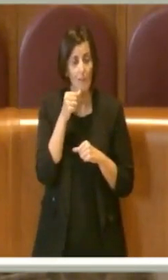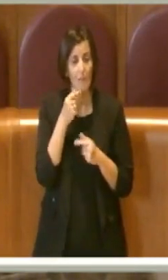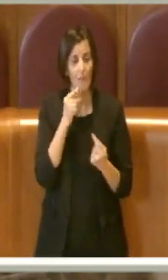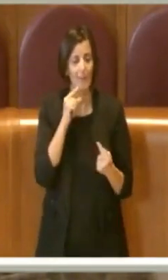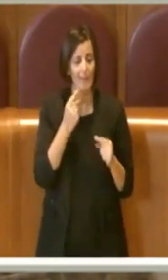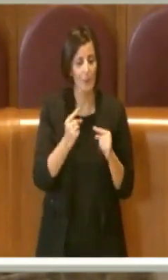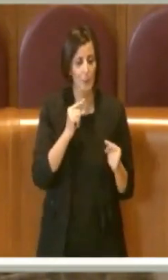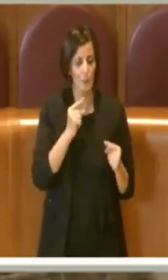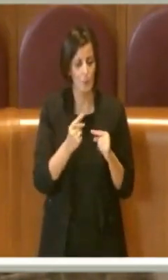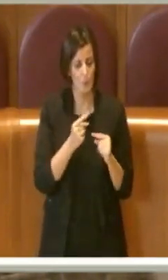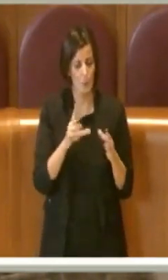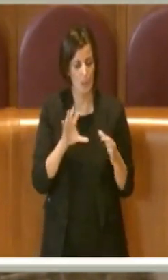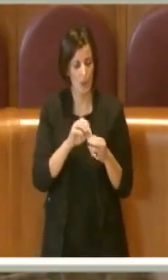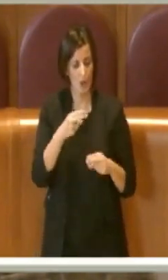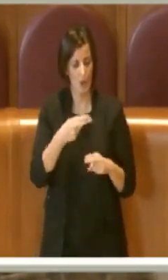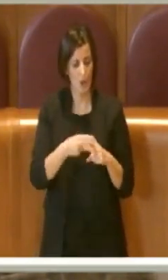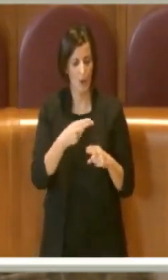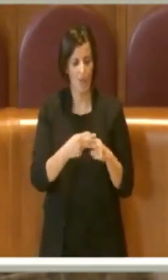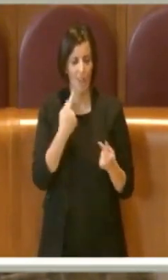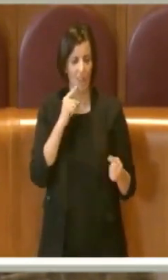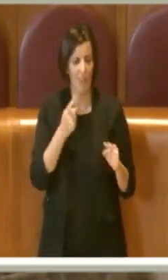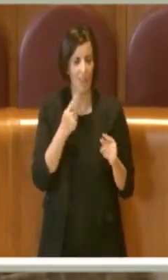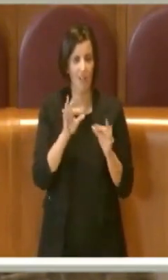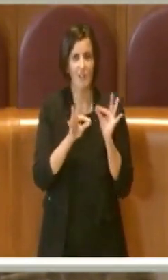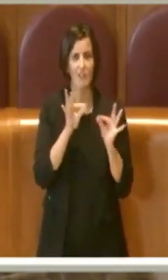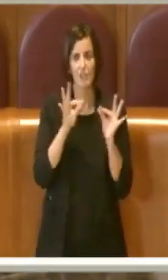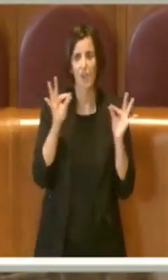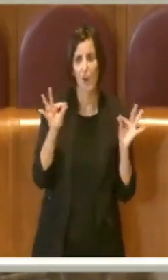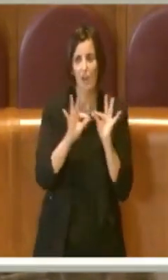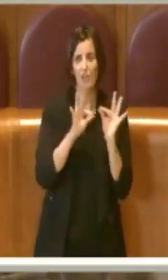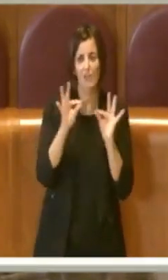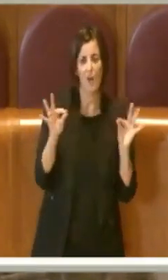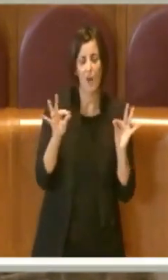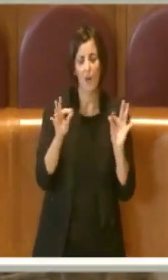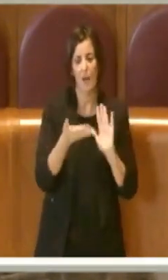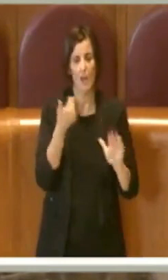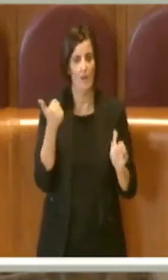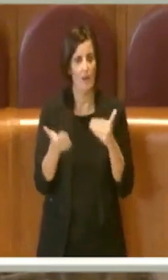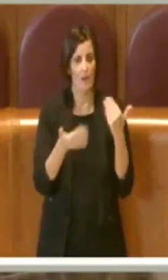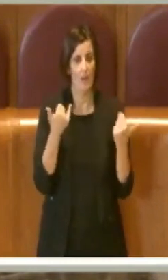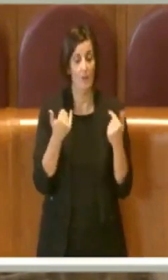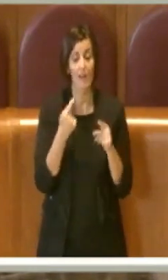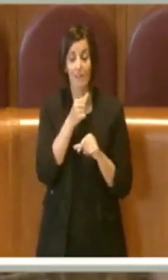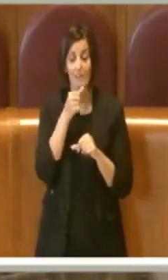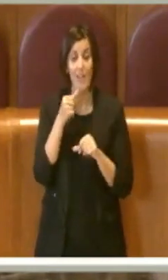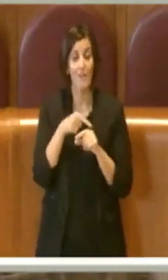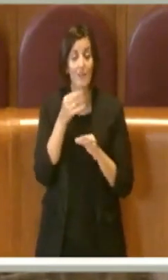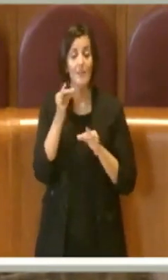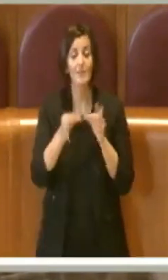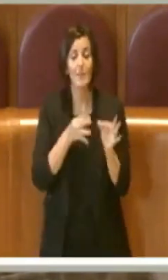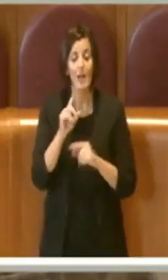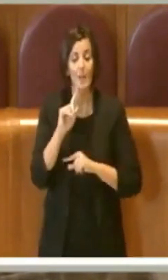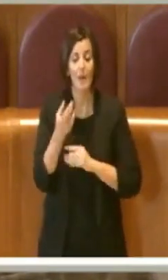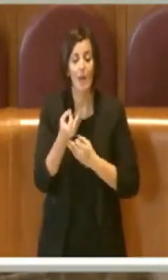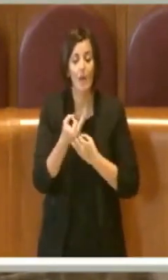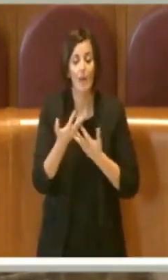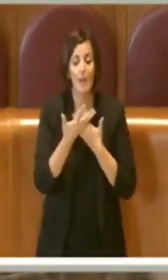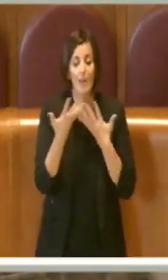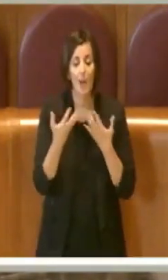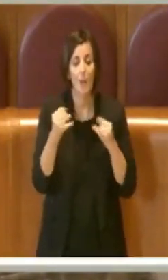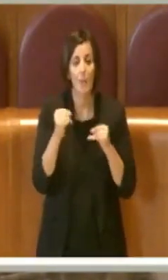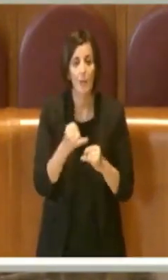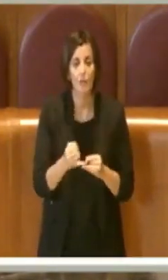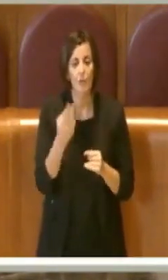discussione su Roma di retorica e slogan. È tempo di spiegare in modo preciso e articolato come